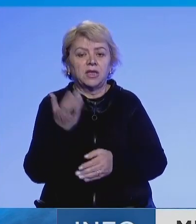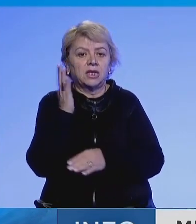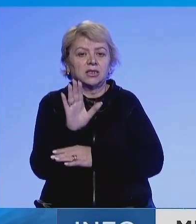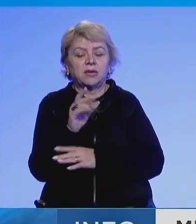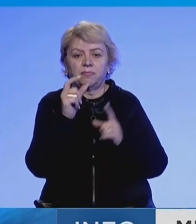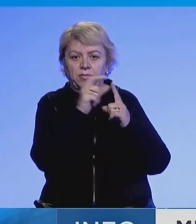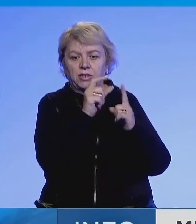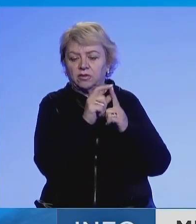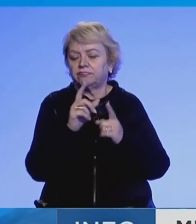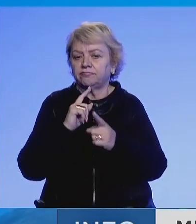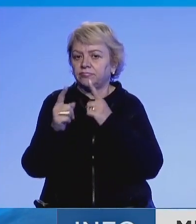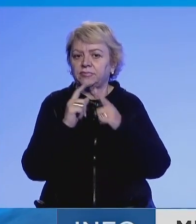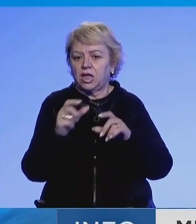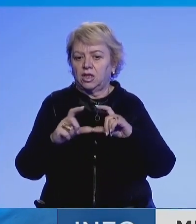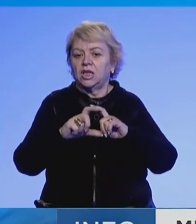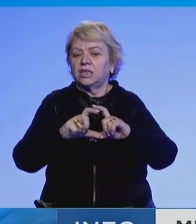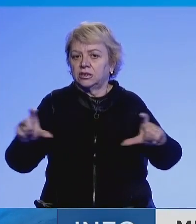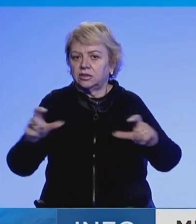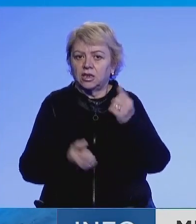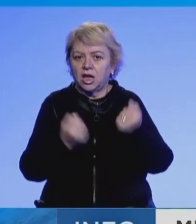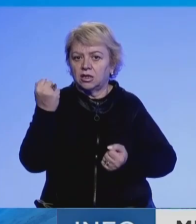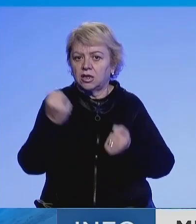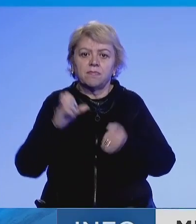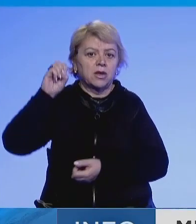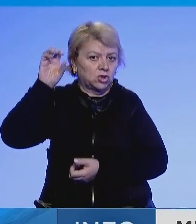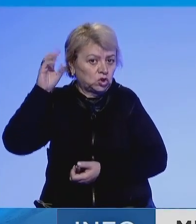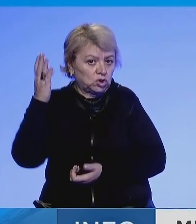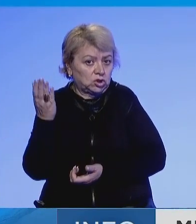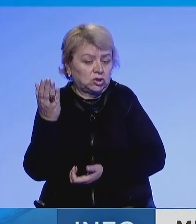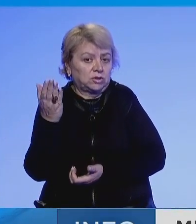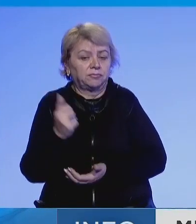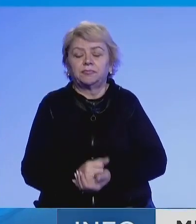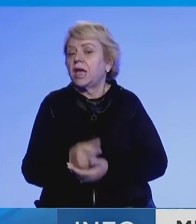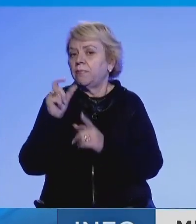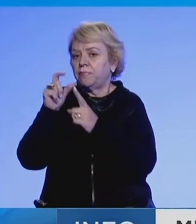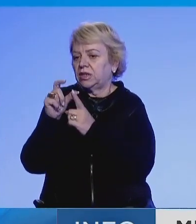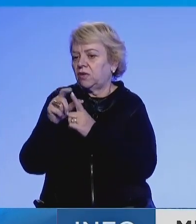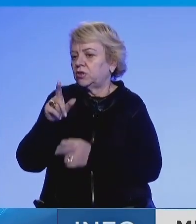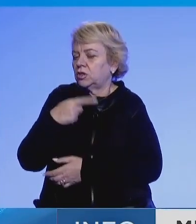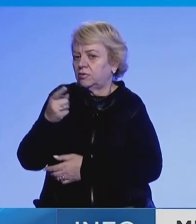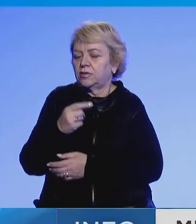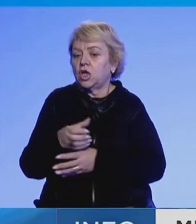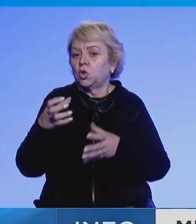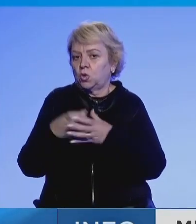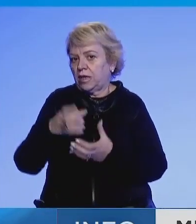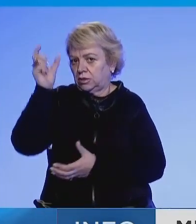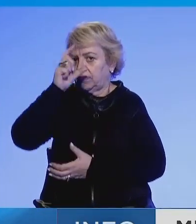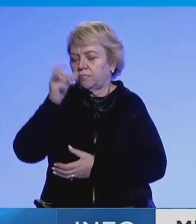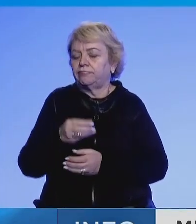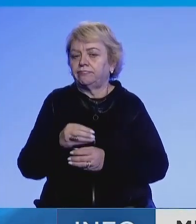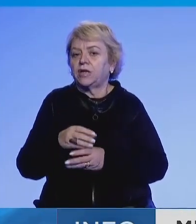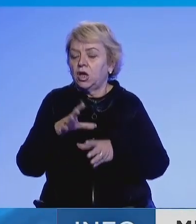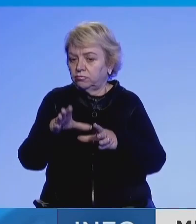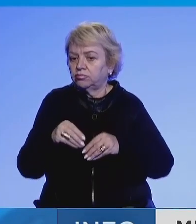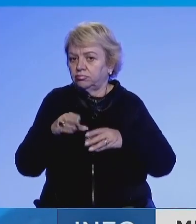Petković është biseduar për targat, për energjin, ndërsa Petković ka thënë se palja Serbe ka përmbushur